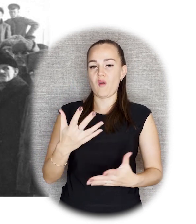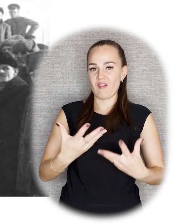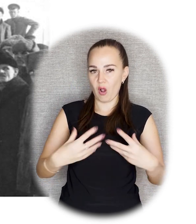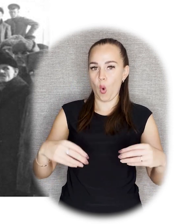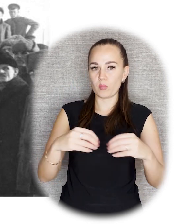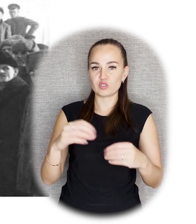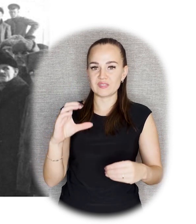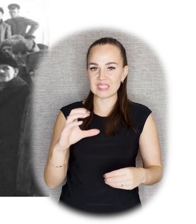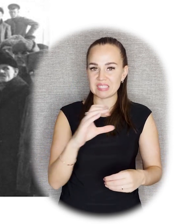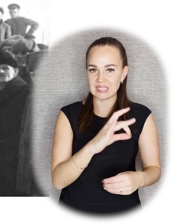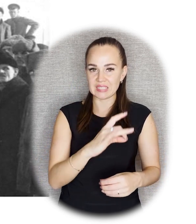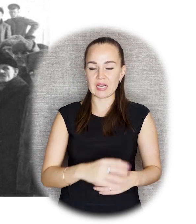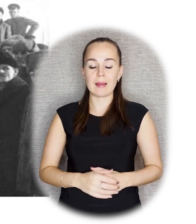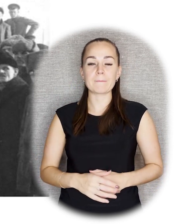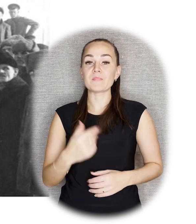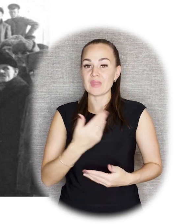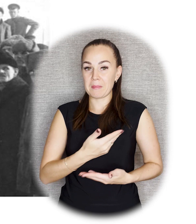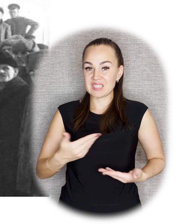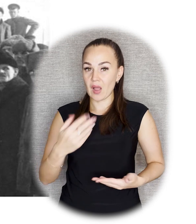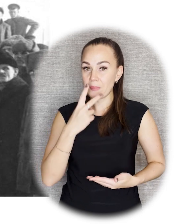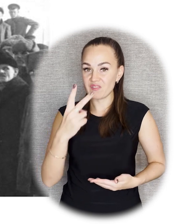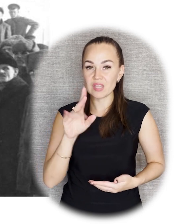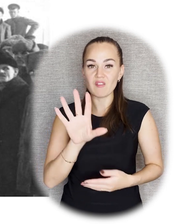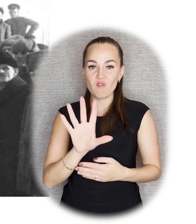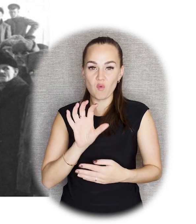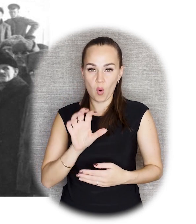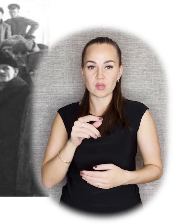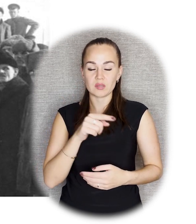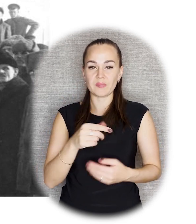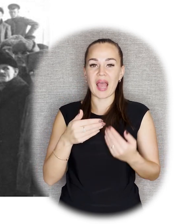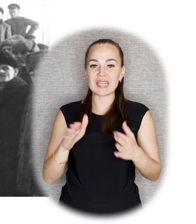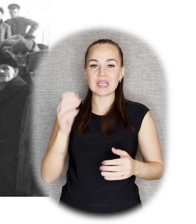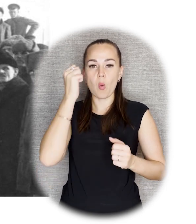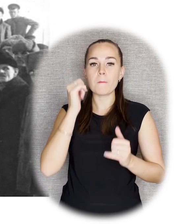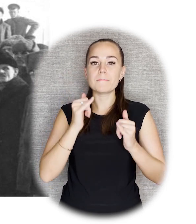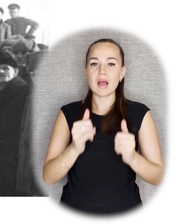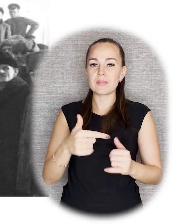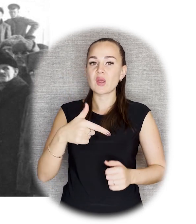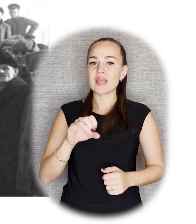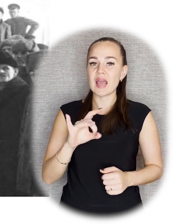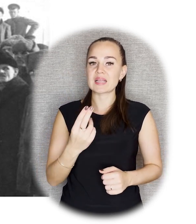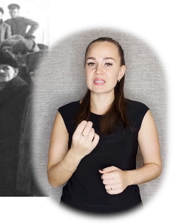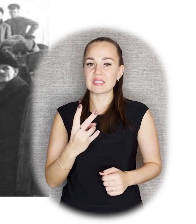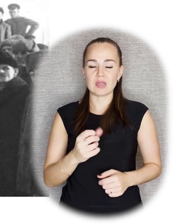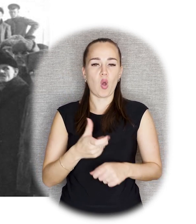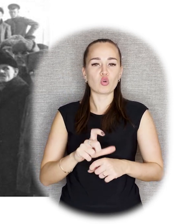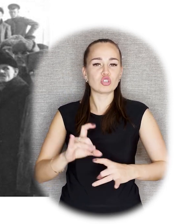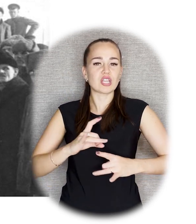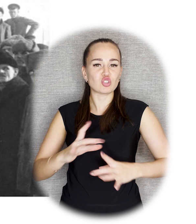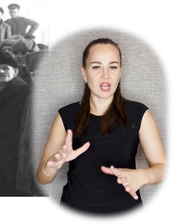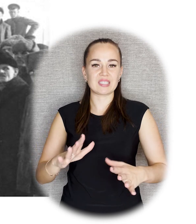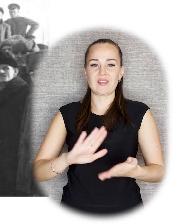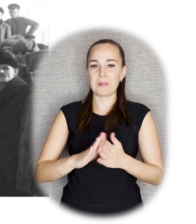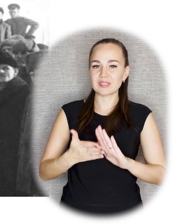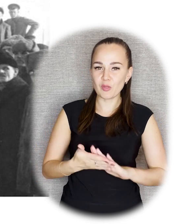Вот мы видим с вами фотографию это открытие памятника Герцена. Все проходит в очень торжественной обстановке. Каждый раз